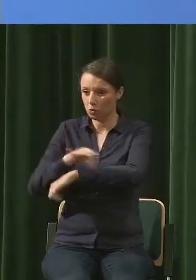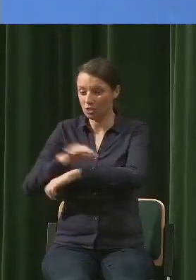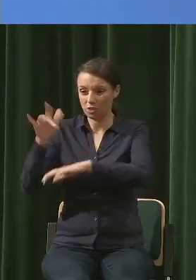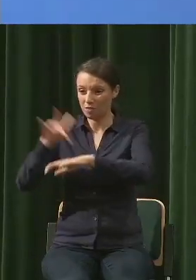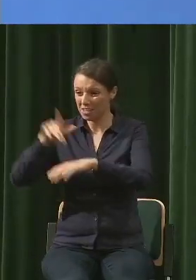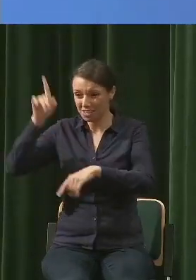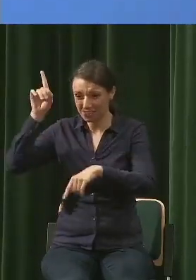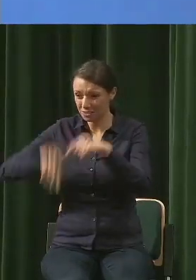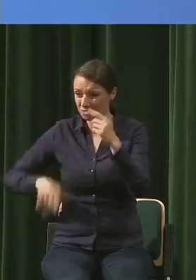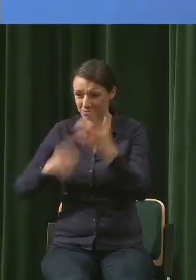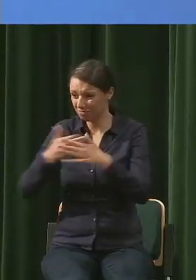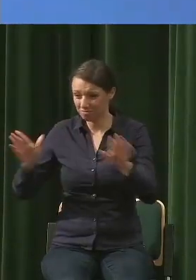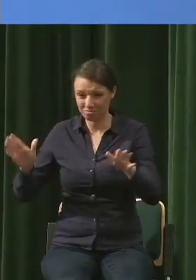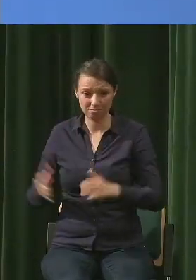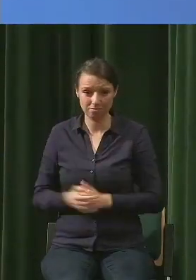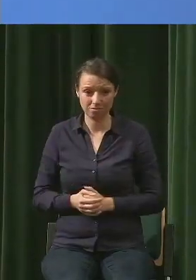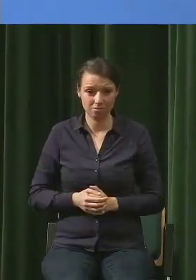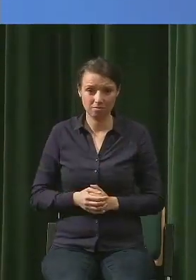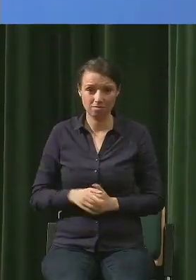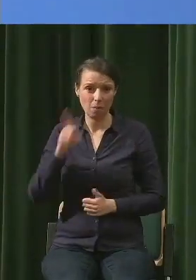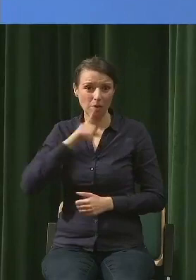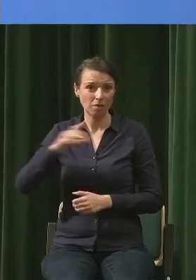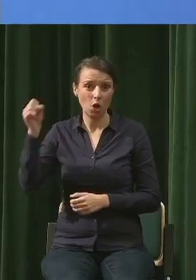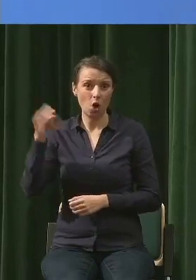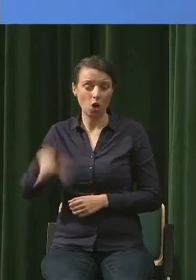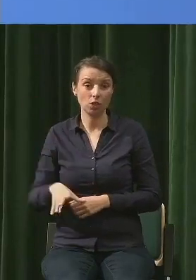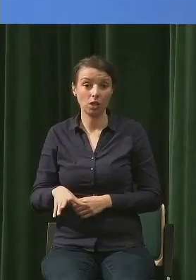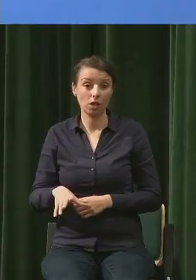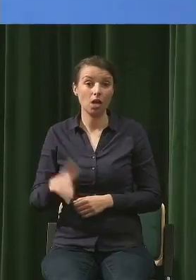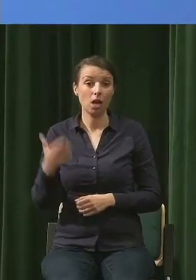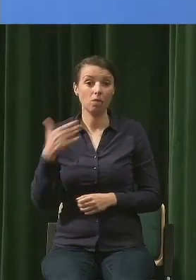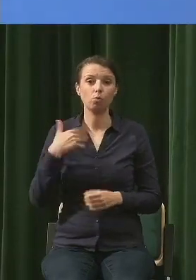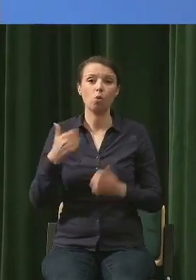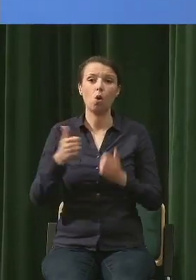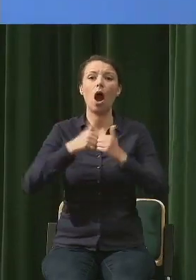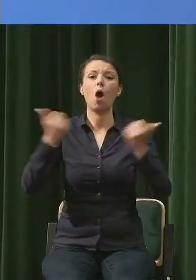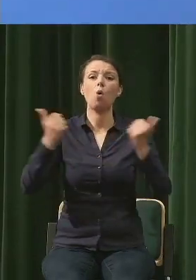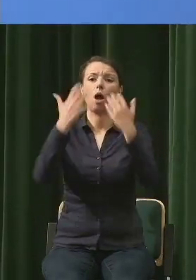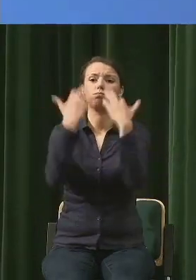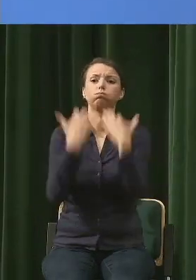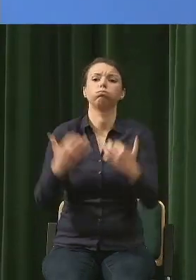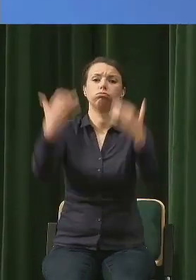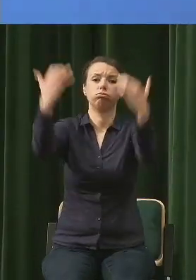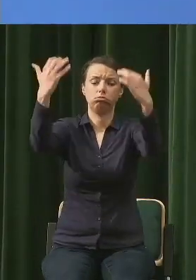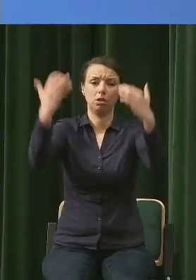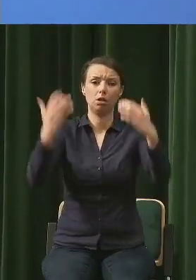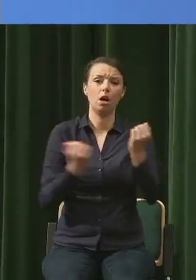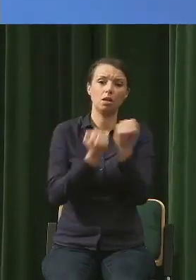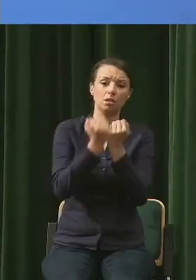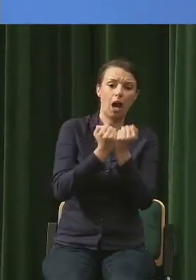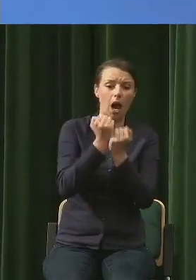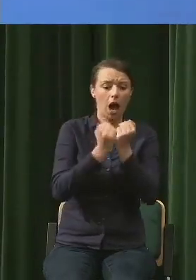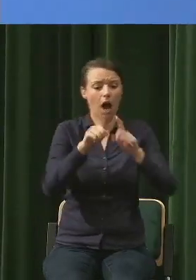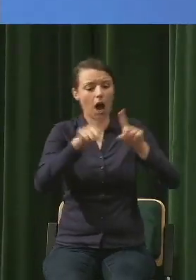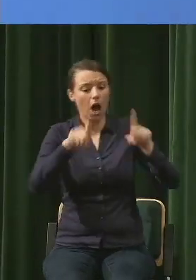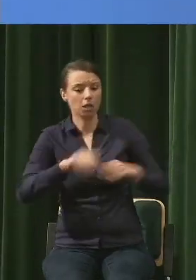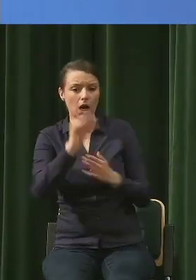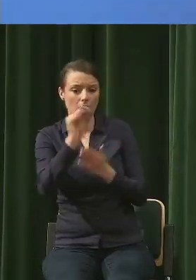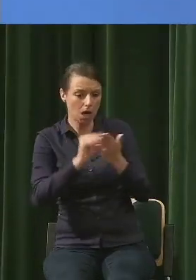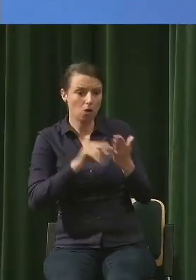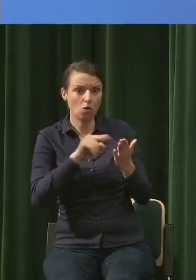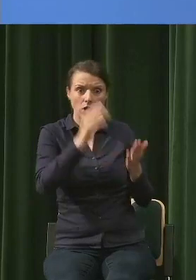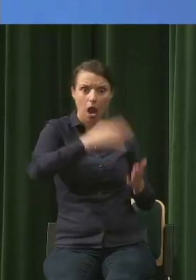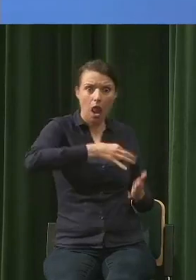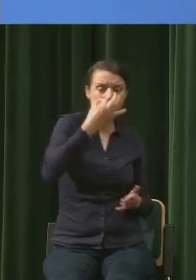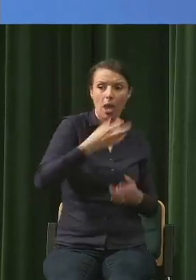Zdecydowanie gorzej, niż siedzieli przed kartkami w auli. To jest dla mnie gigantyczne